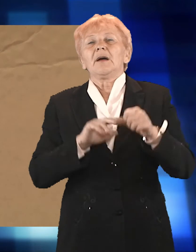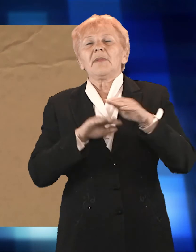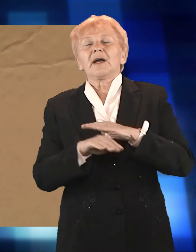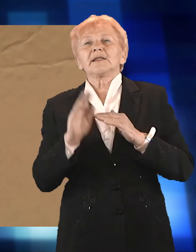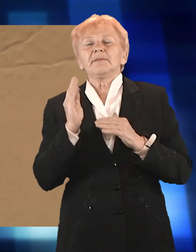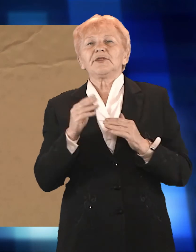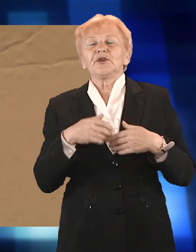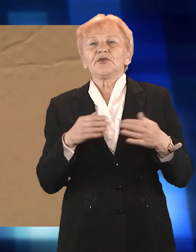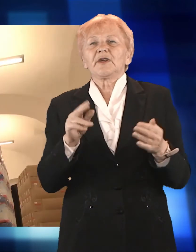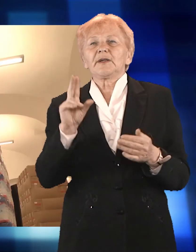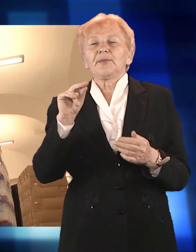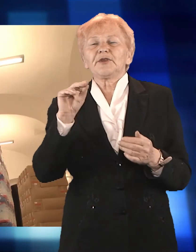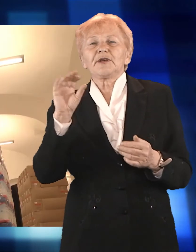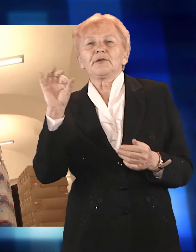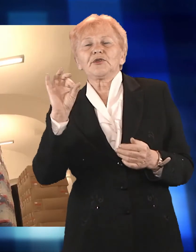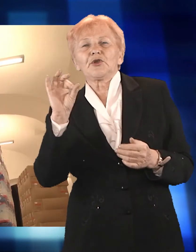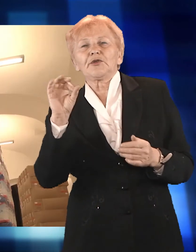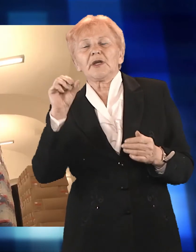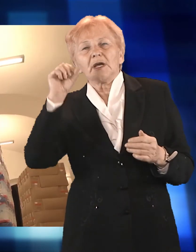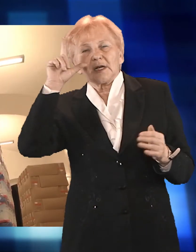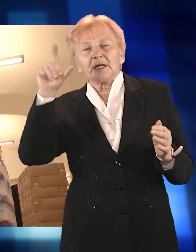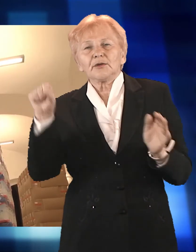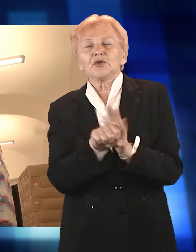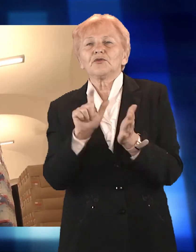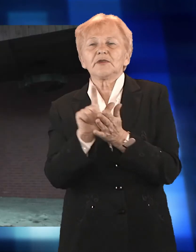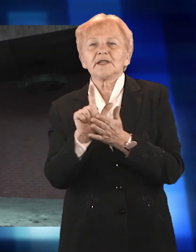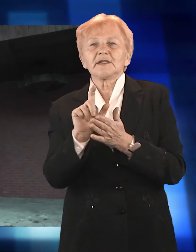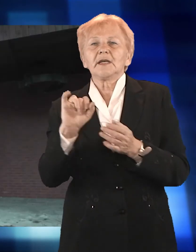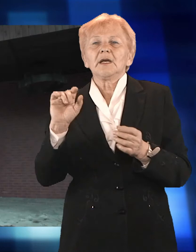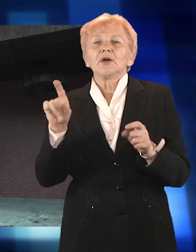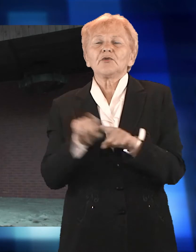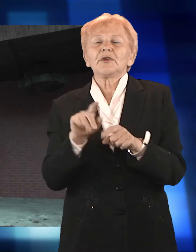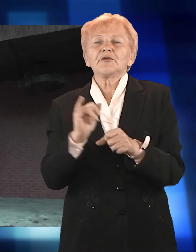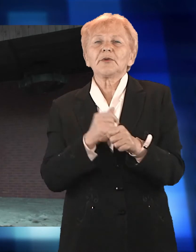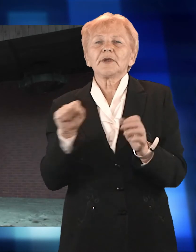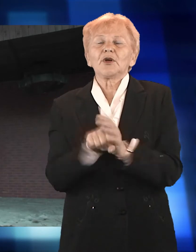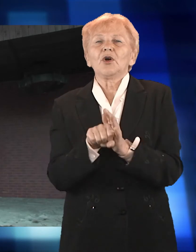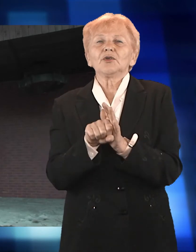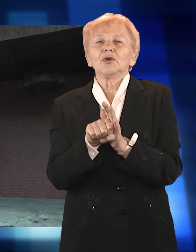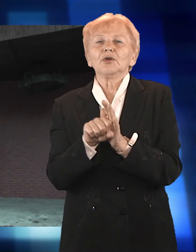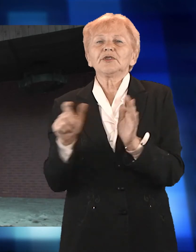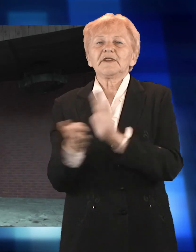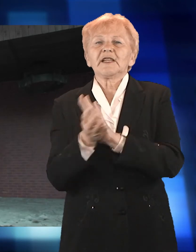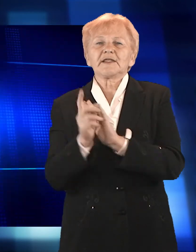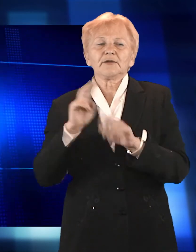będzie otwarty w poniedziałki i środę od godziny 9.30 do 12.00 oraz w piątek od godziny 17.00 do 19